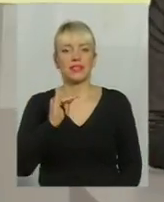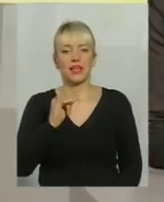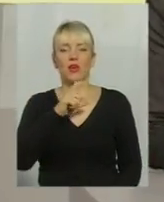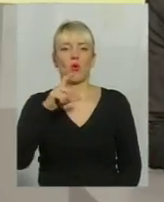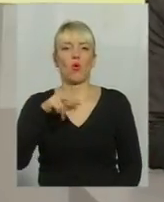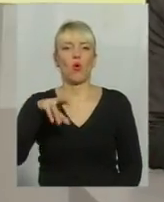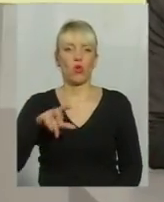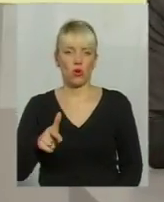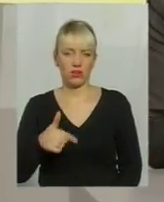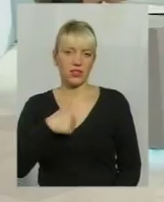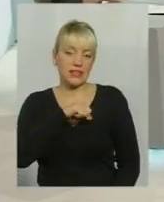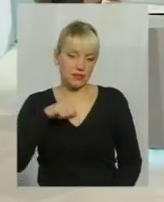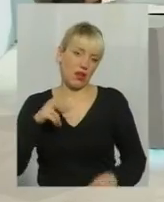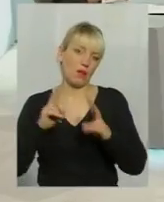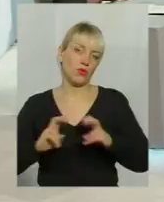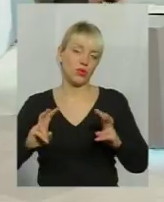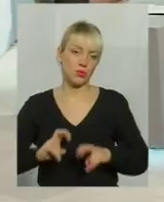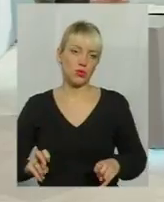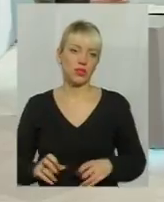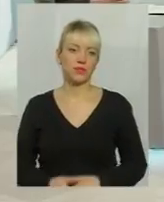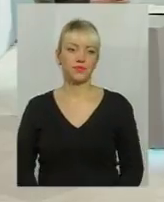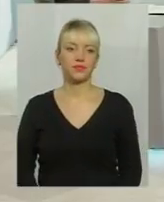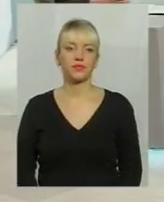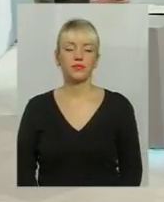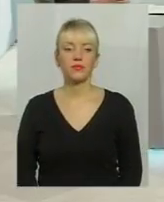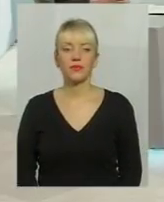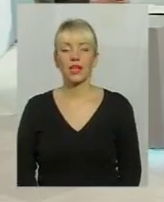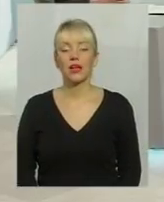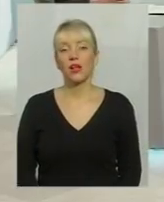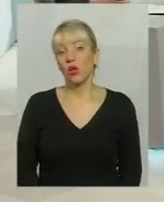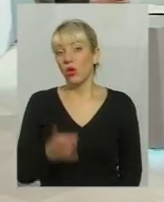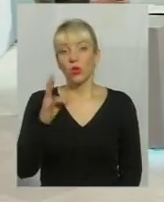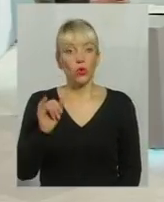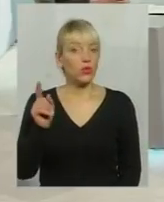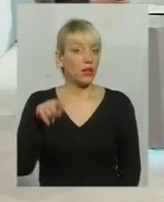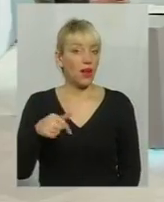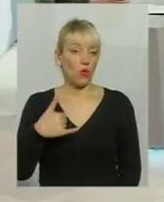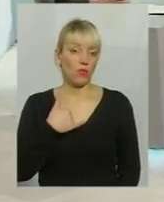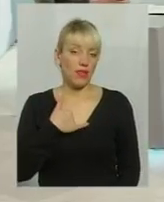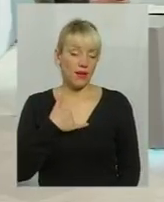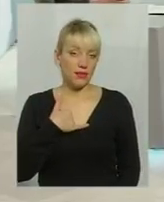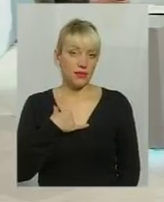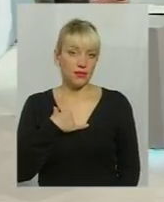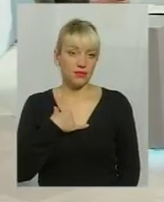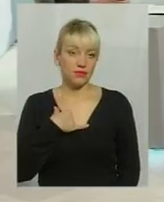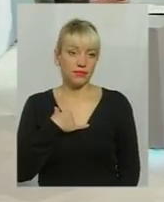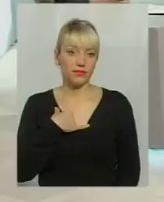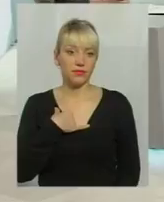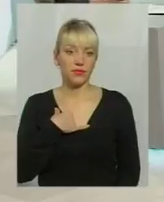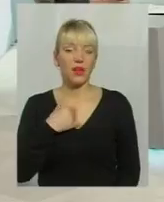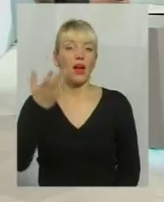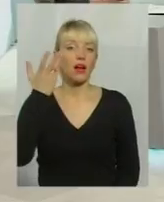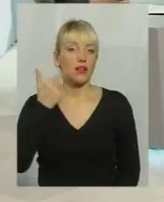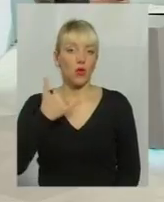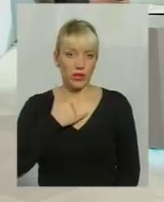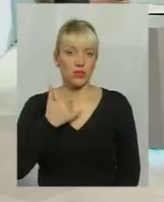зможу розібратись. От розвійте зараз цей міф. Ну, тогда у мене таке сразу... Когда у нас